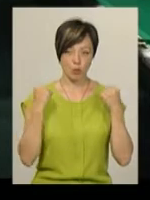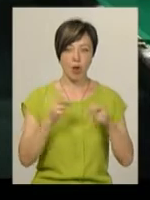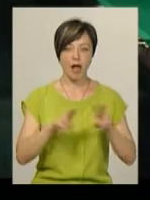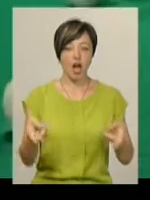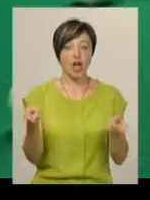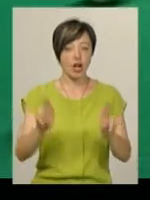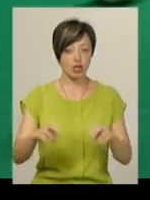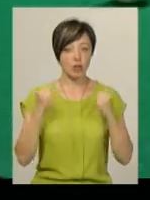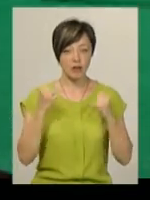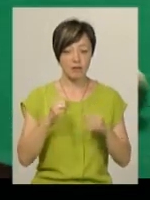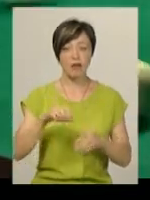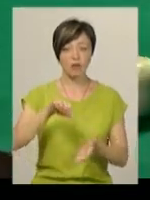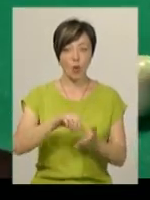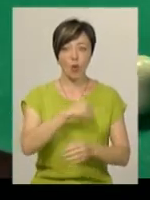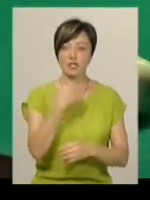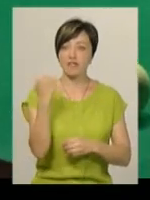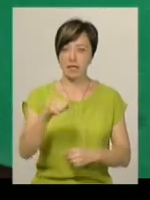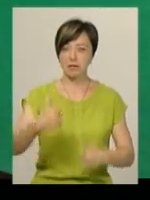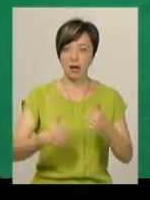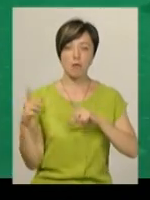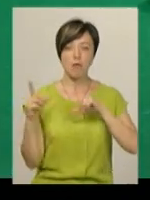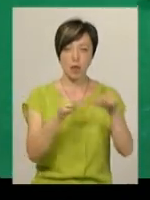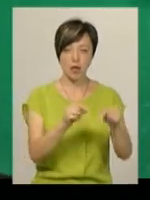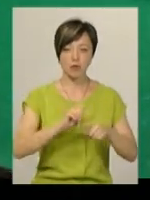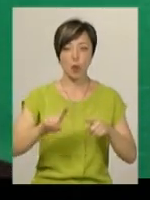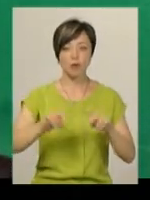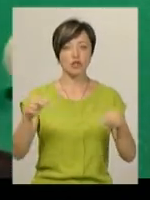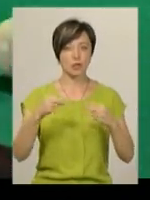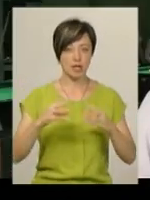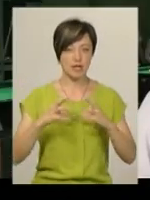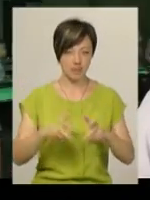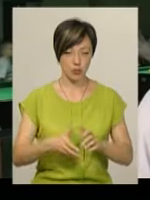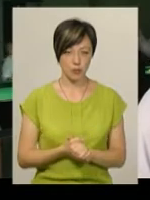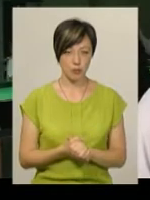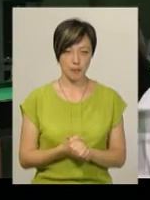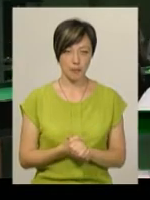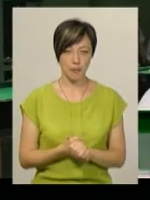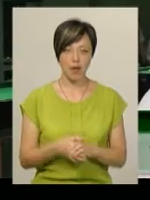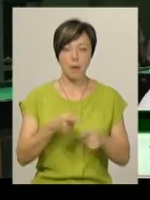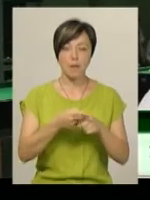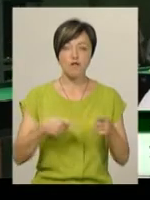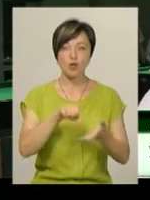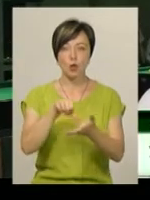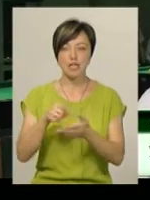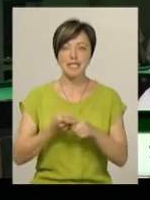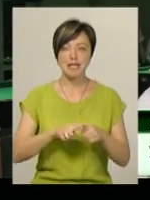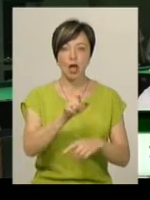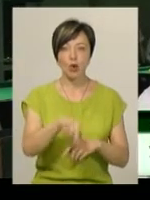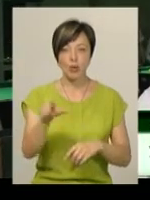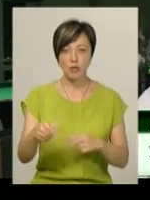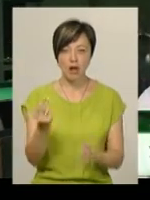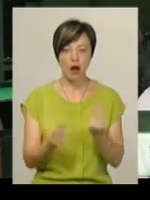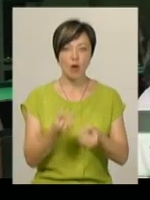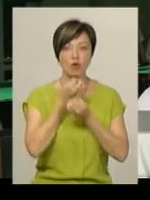Як і решта спортсменів, більярдист хоче виграти змагання та поїхати згодом на чемпіонат світу. Половина учасників – це люди, які